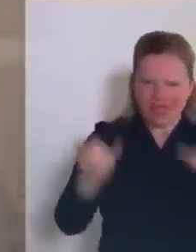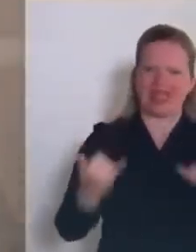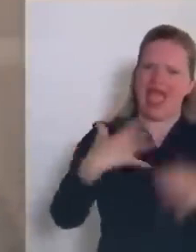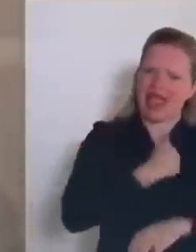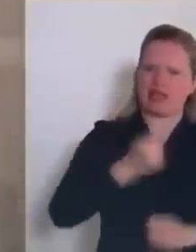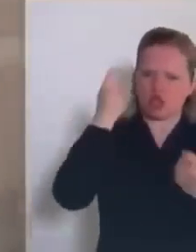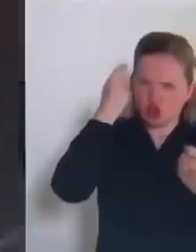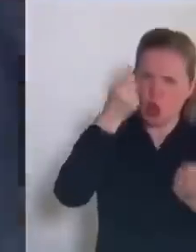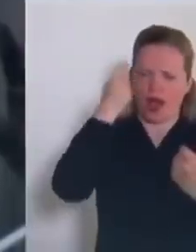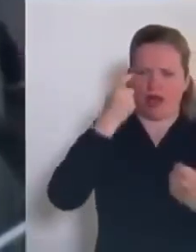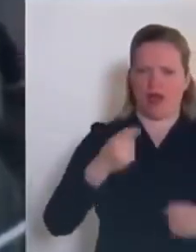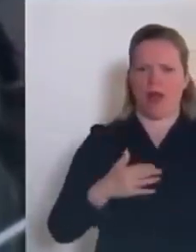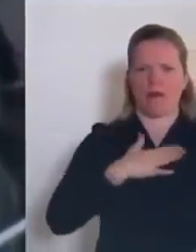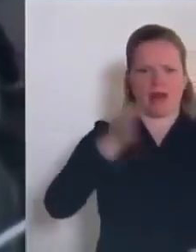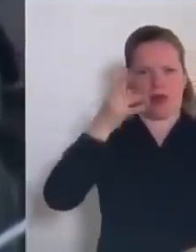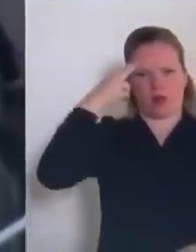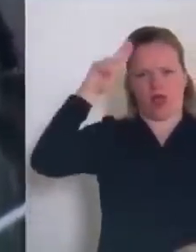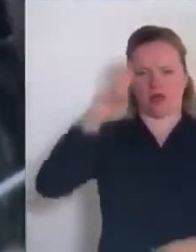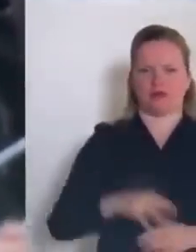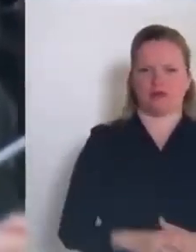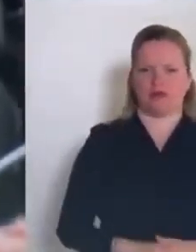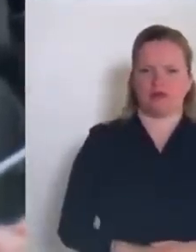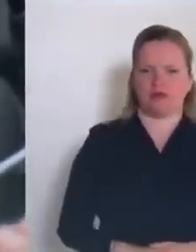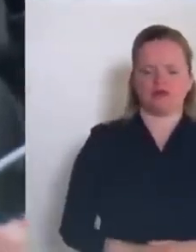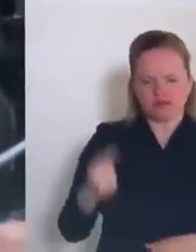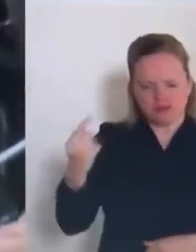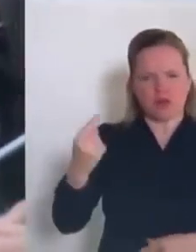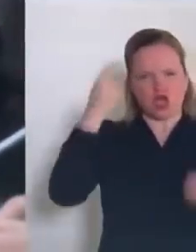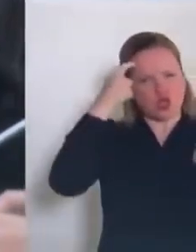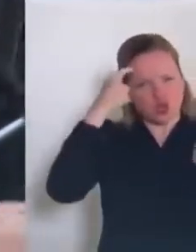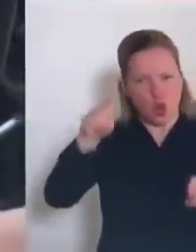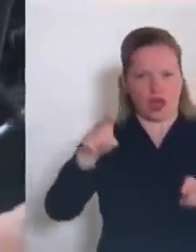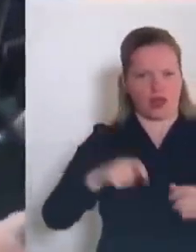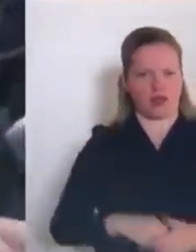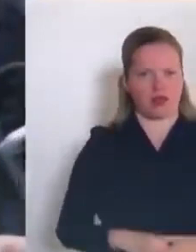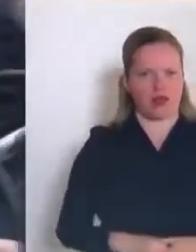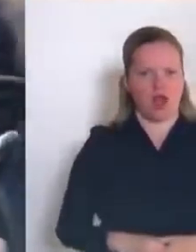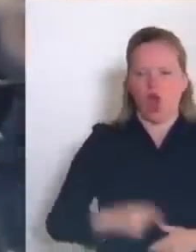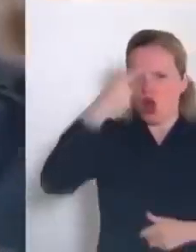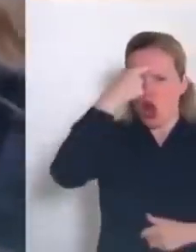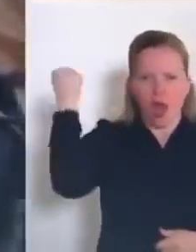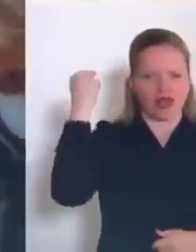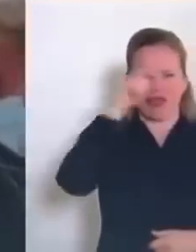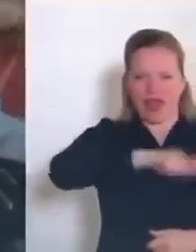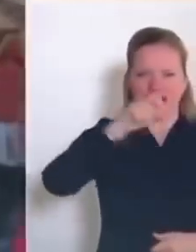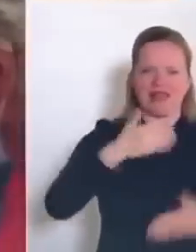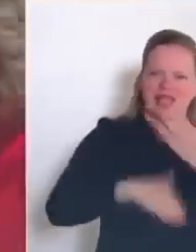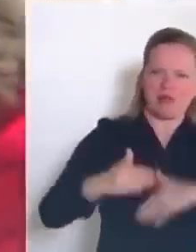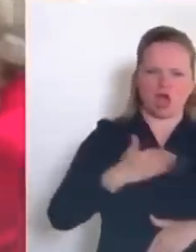continuare a lavorare. E fate in modo, cari signori e signore, fate in modo che la gente non debba più portare la museruola,